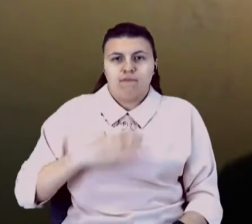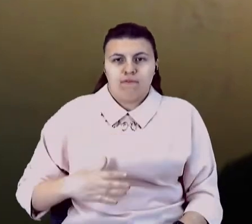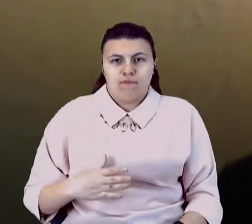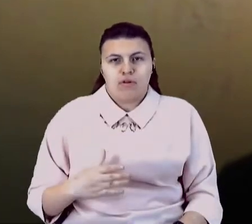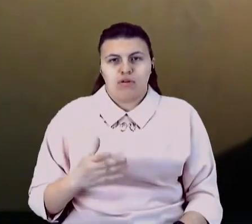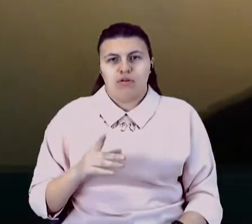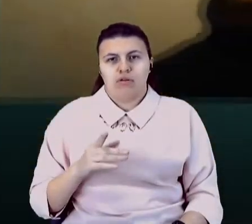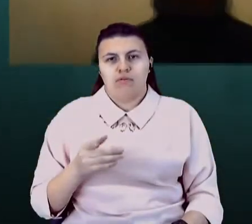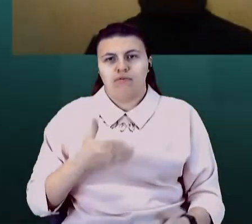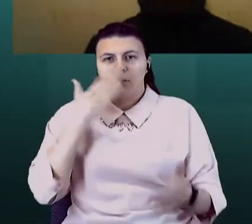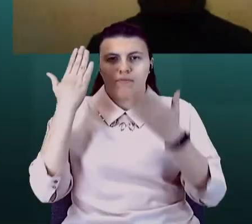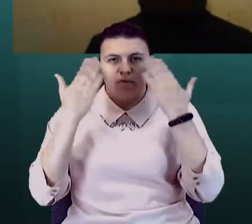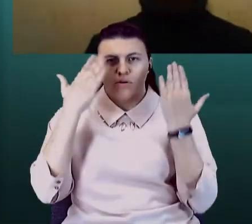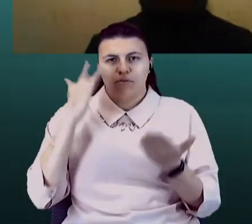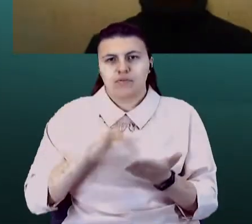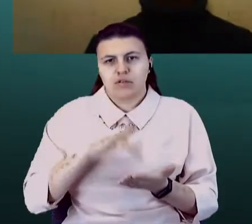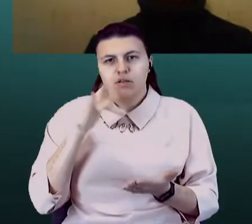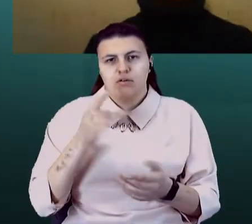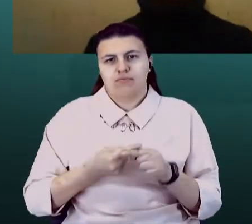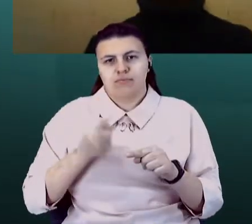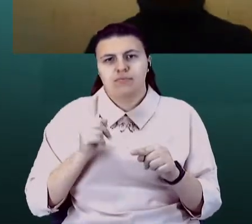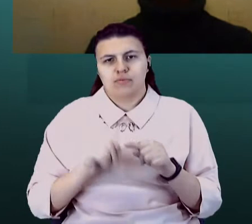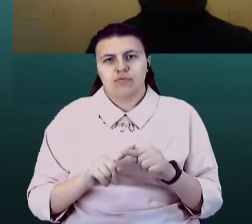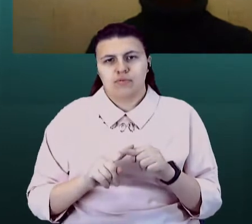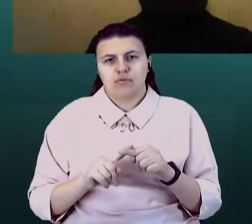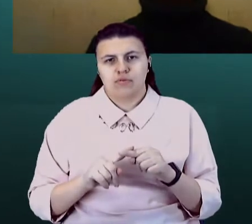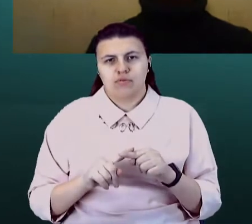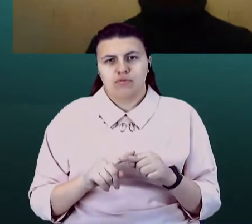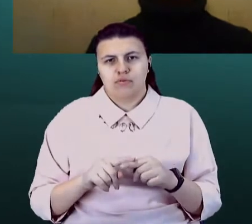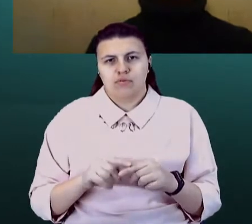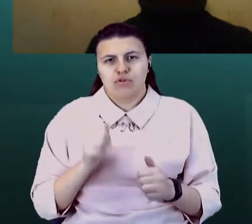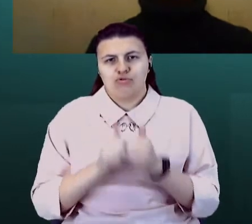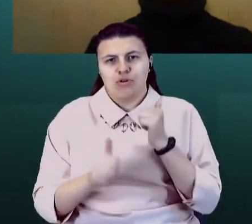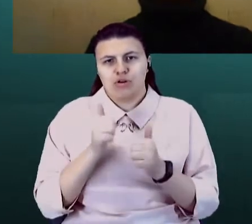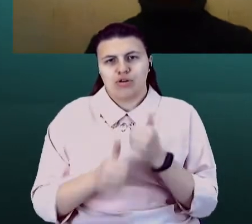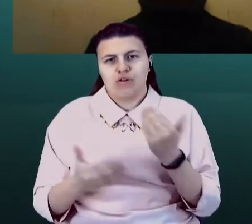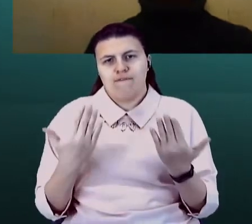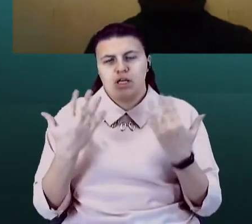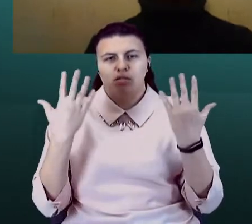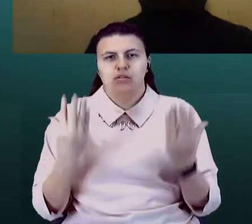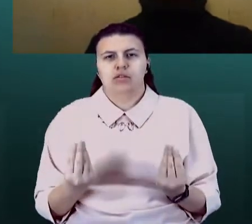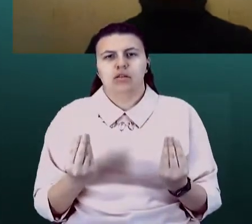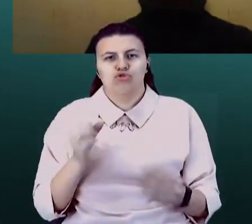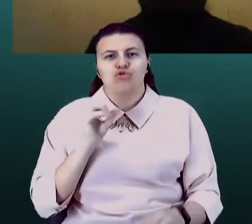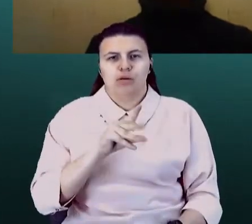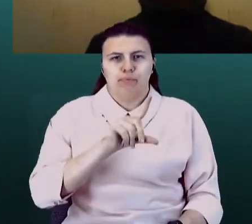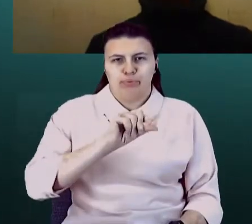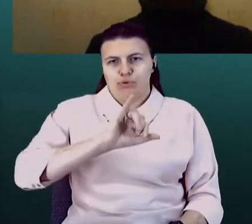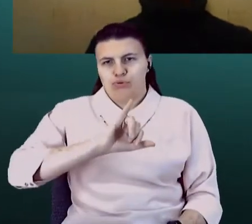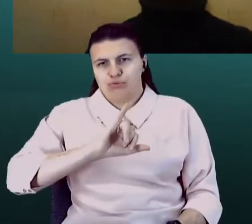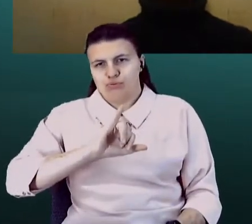центри, це частіше вихідні дні. Тобто уряд нас